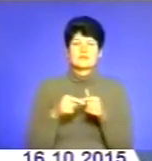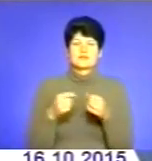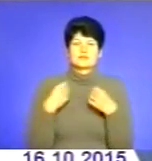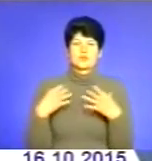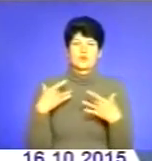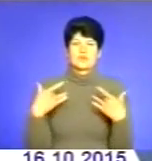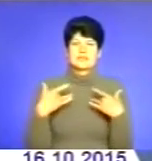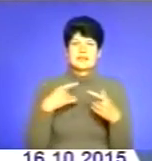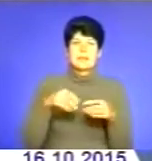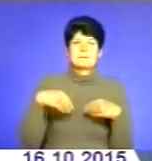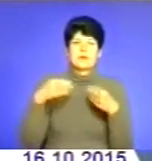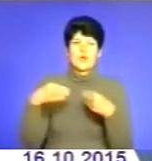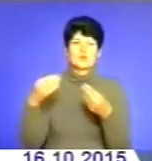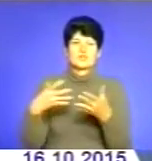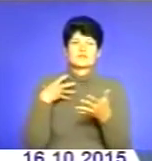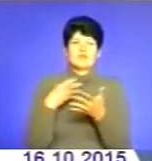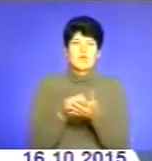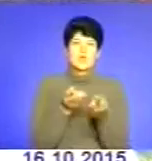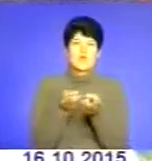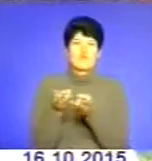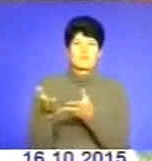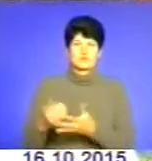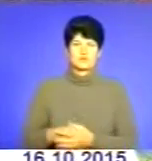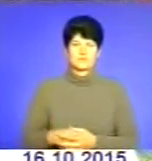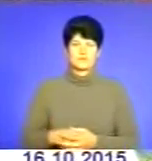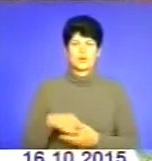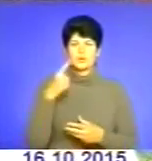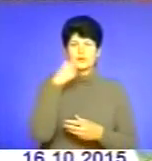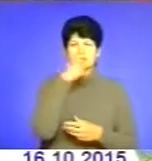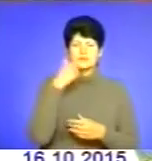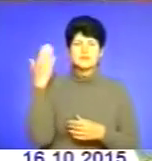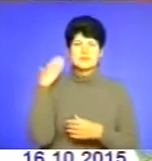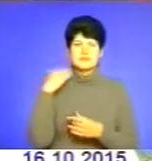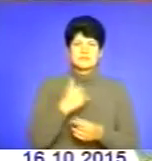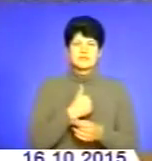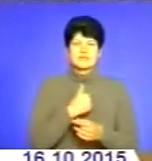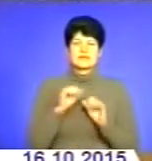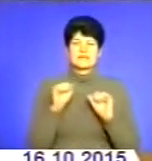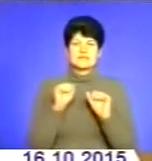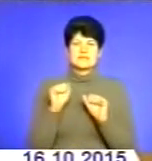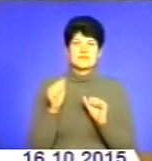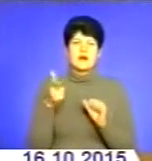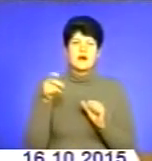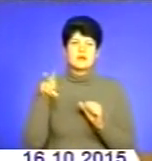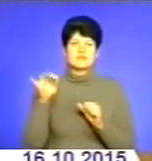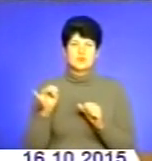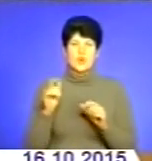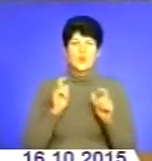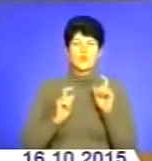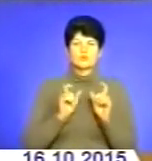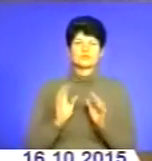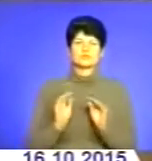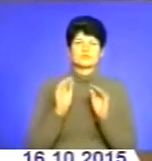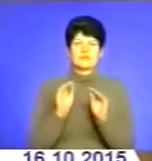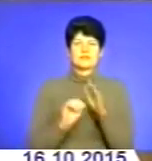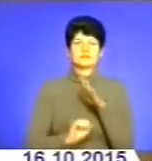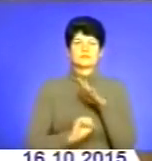та пригощали тернополян власною випічкою. Рік тому з ініціативи керівництва Галицького коледжу тут заклали фундамент для